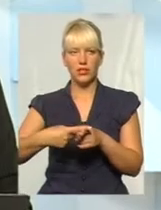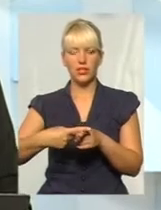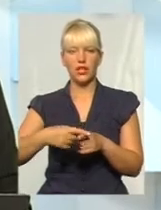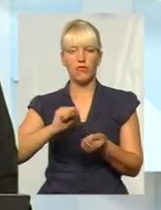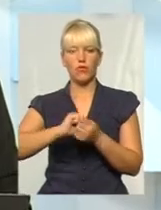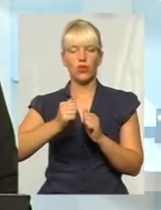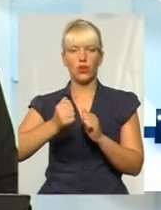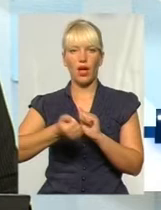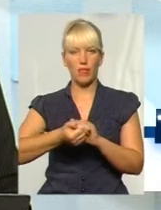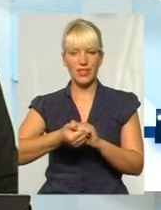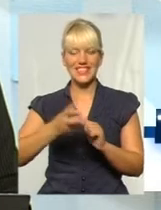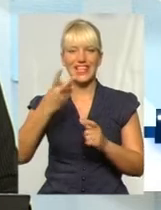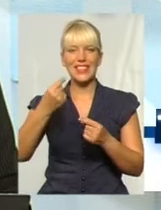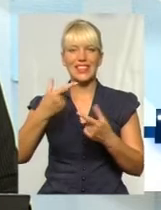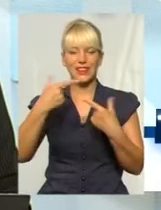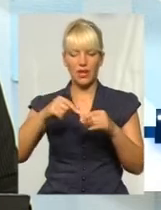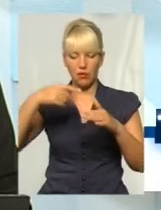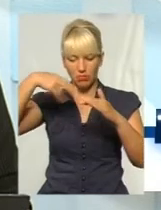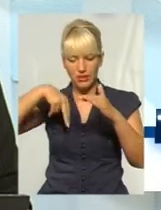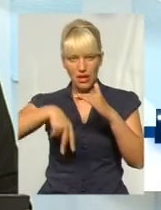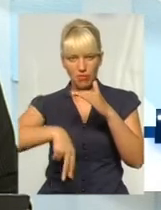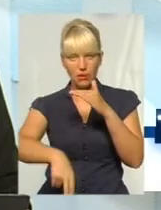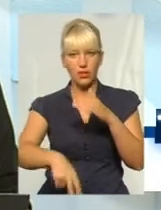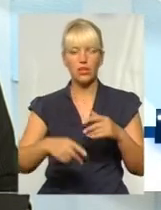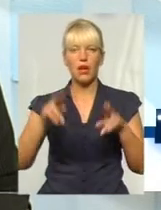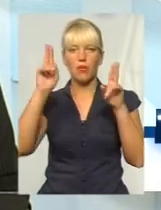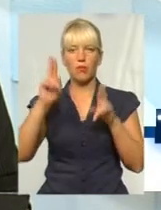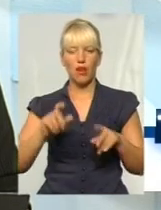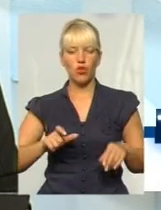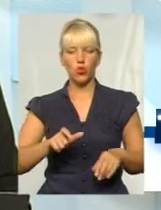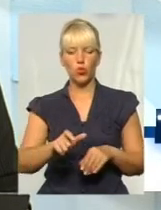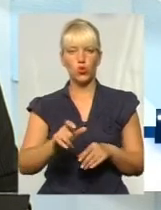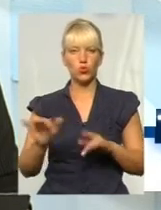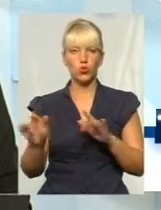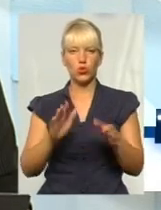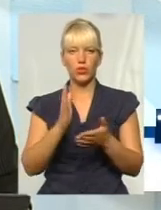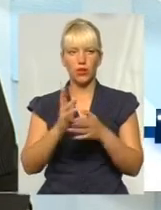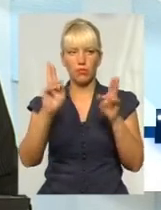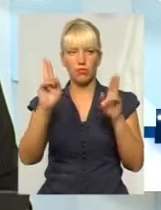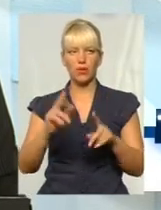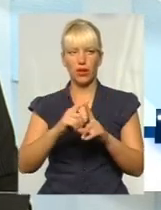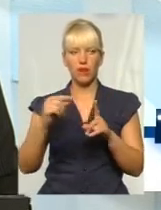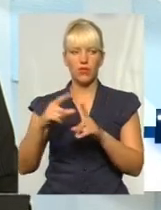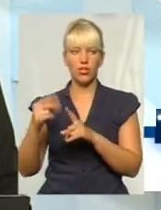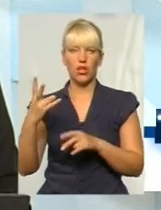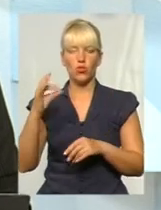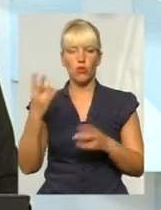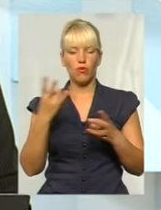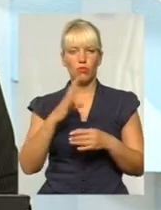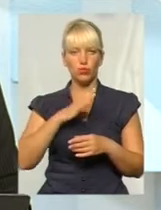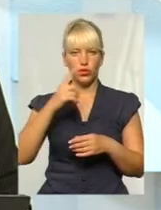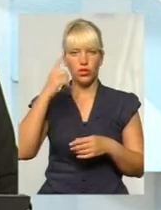Також правила дорожнього руху є. Але повинен ще бути здоровий глузд. Наприклад,